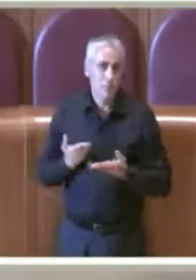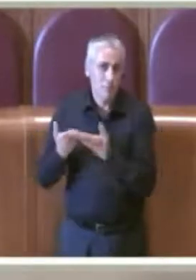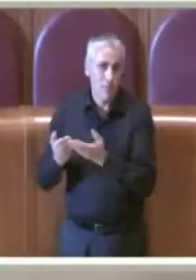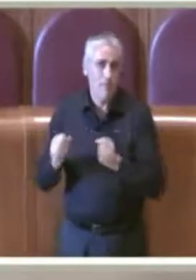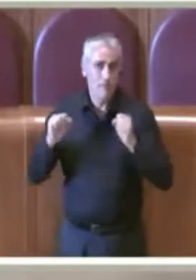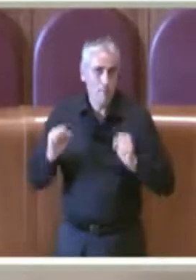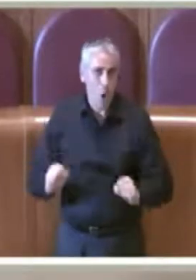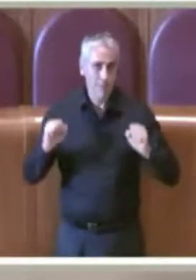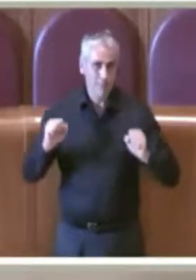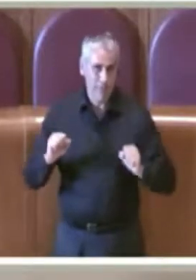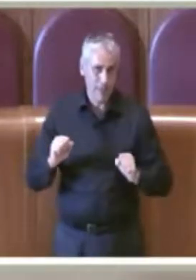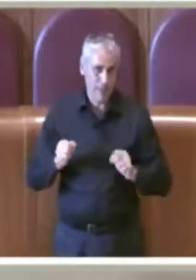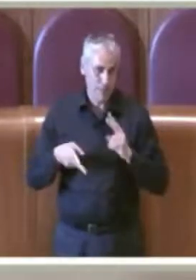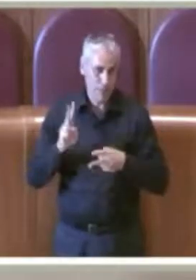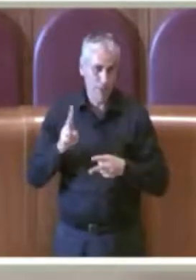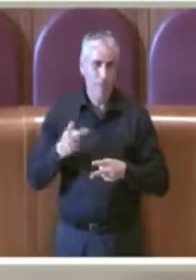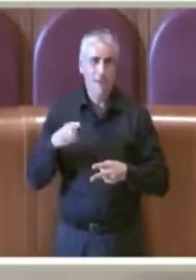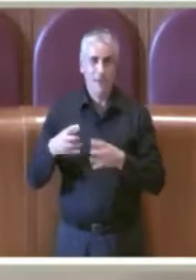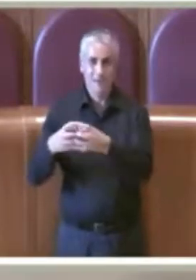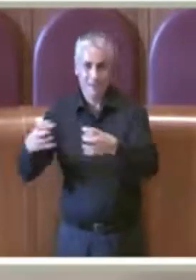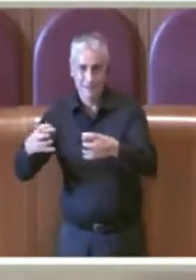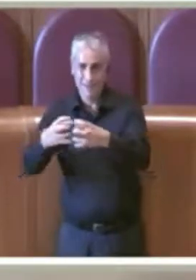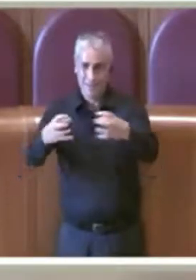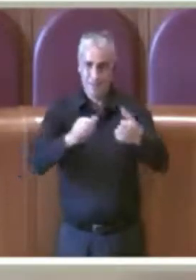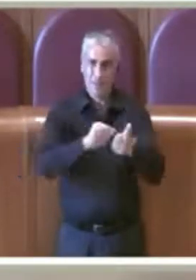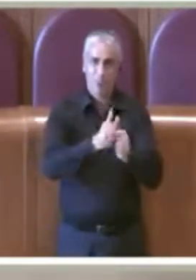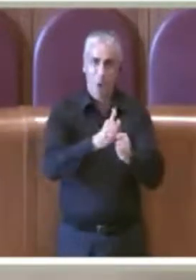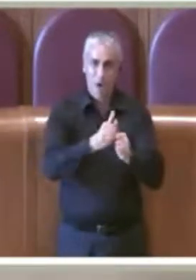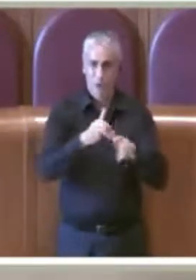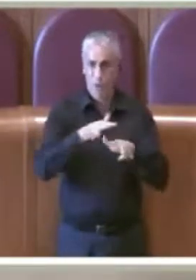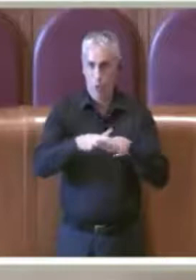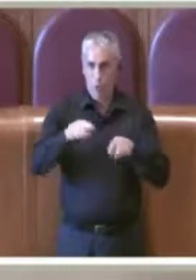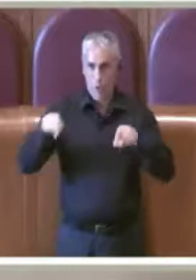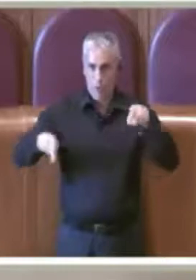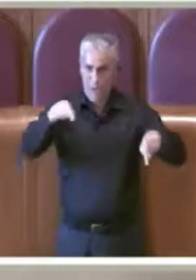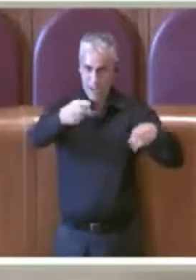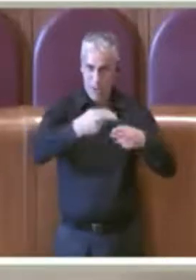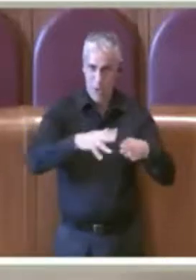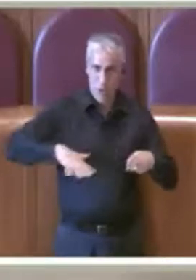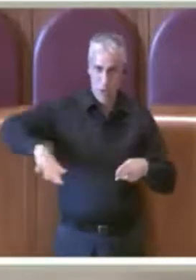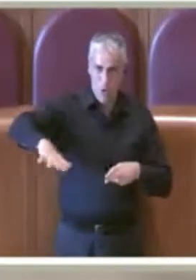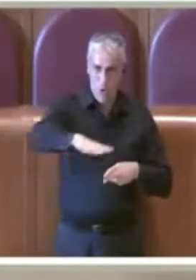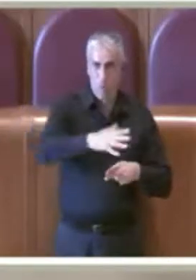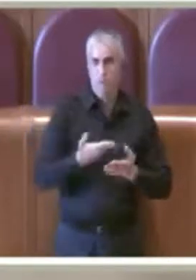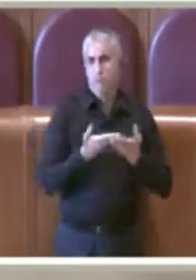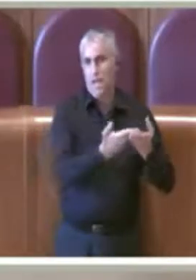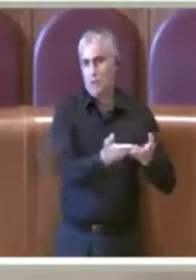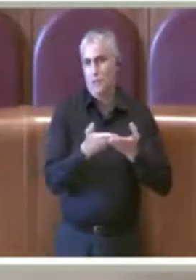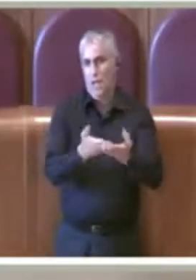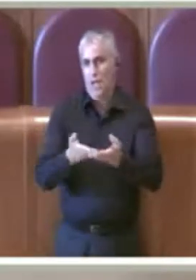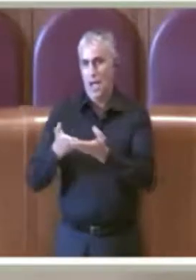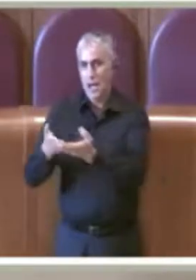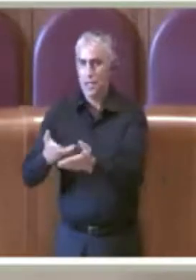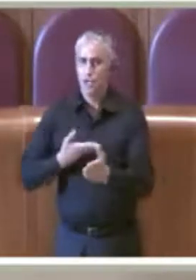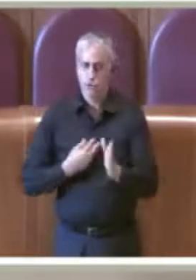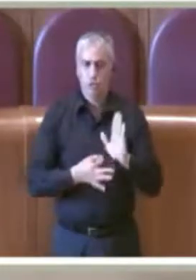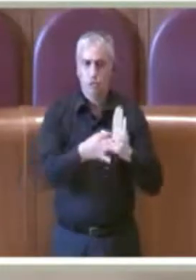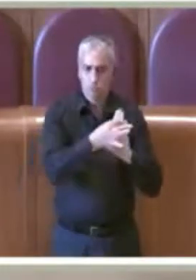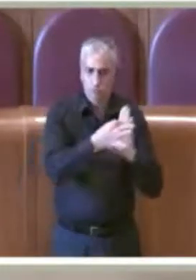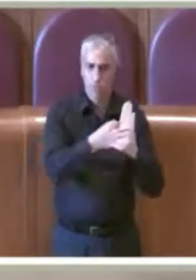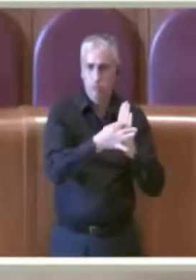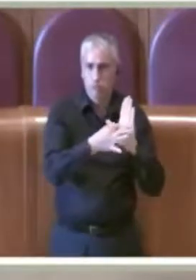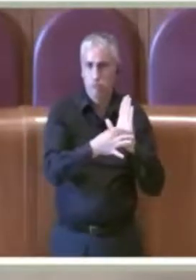aiutare gli impianti sportivi comunali alle condizioni che sono state ben precisate